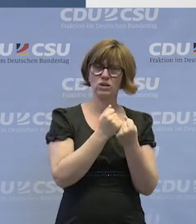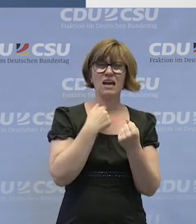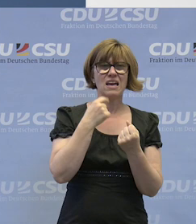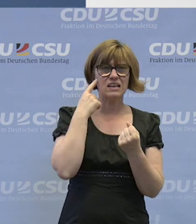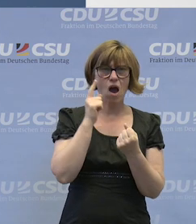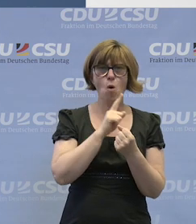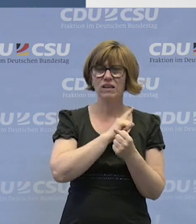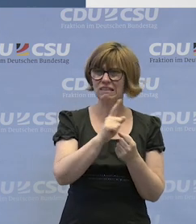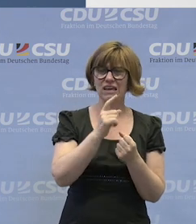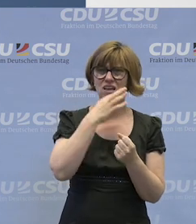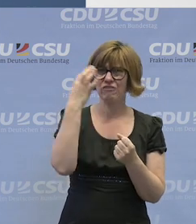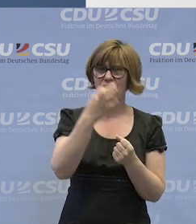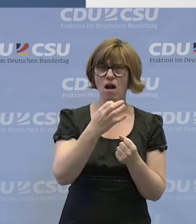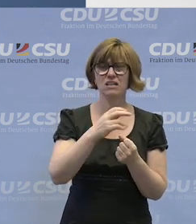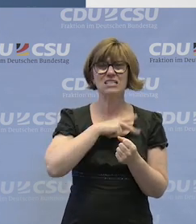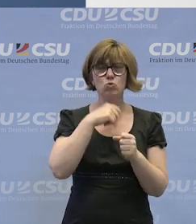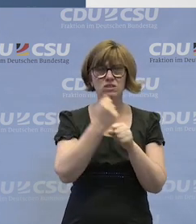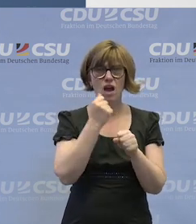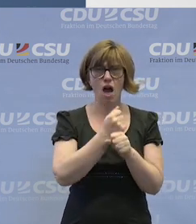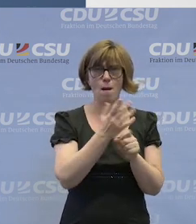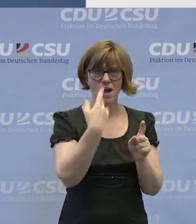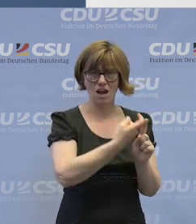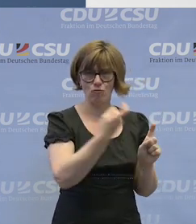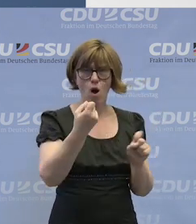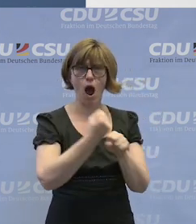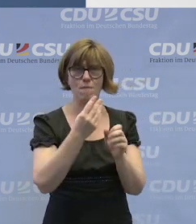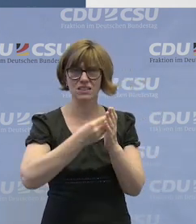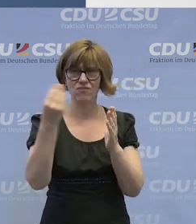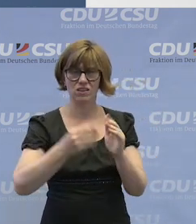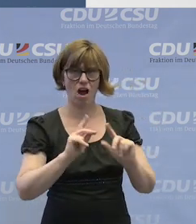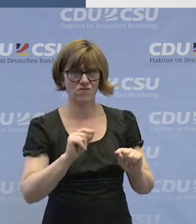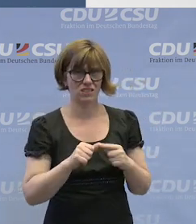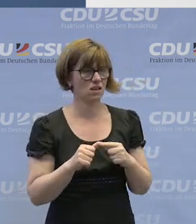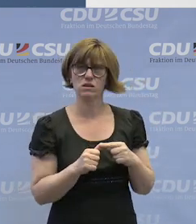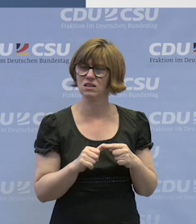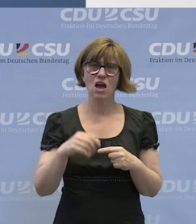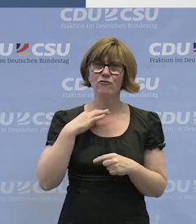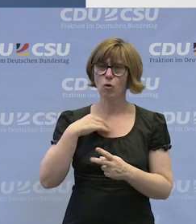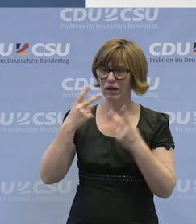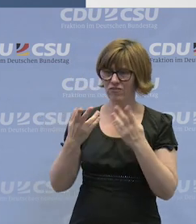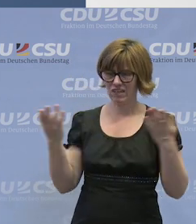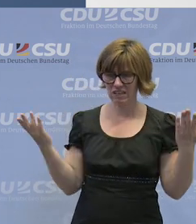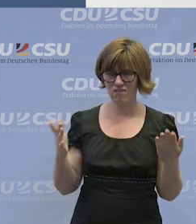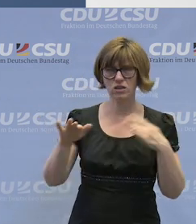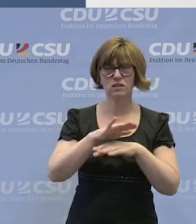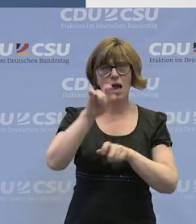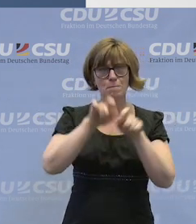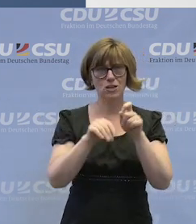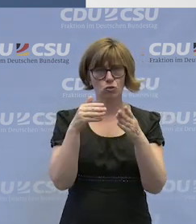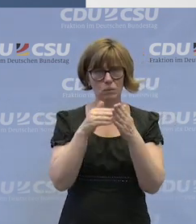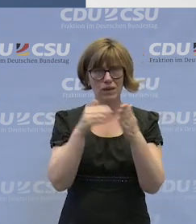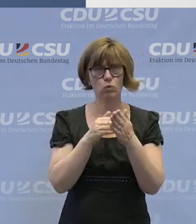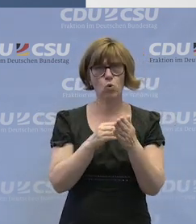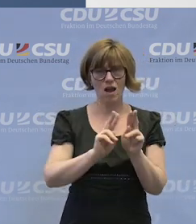es ist nicht die entscheidende Frage, wo der Sozialarbeiter jetzt seinen Arbeitsvertrag hat, sondern es ist die entscheidende Frage, wo der Mensch mit